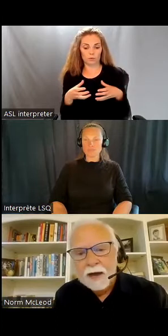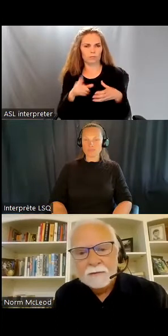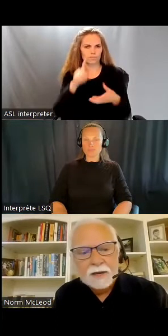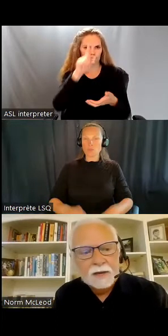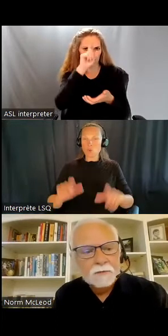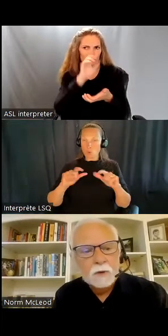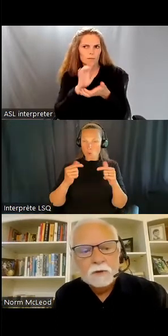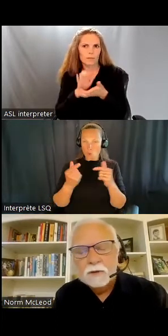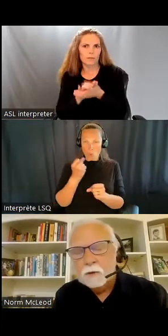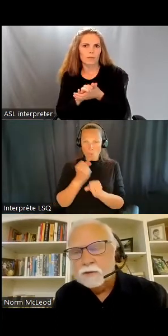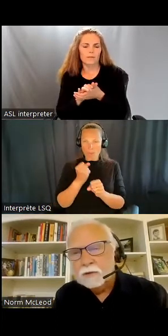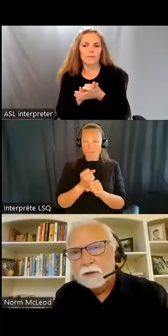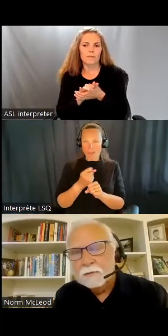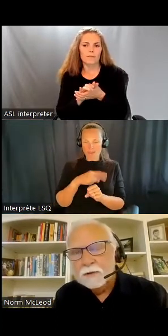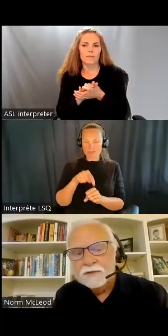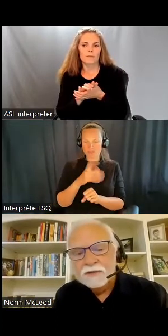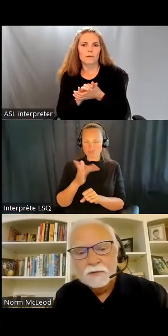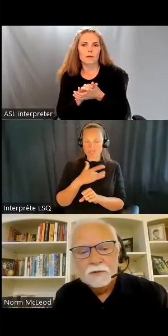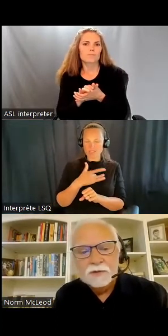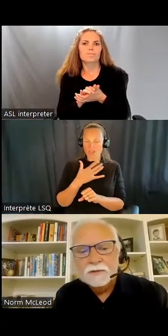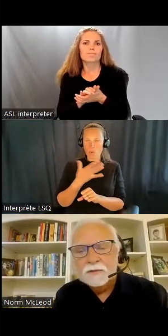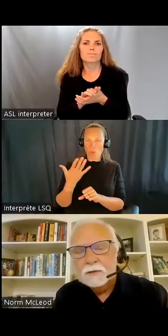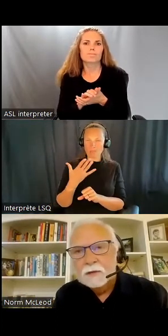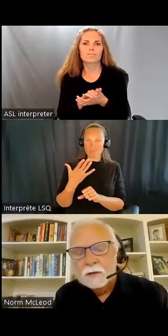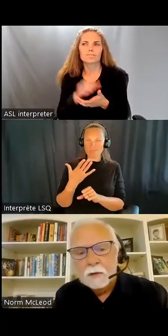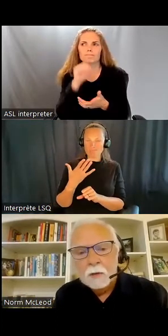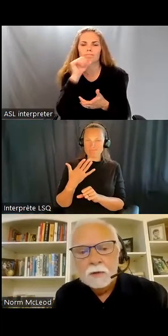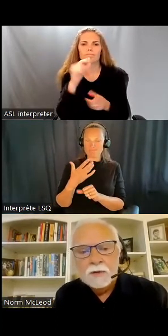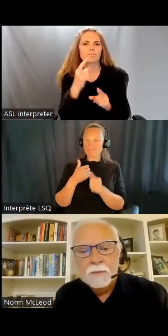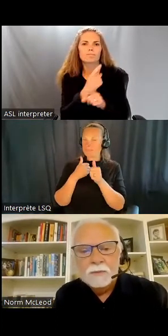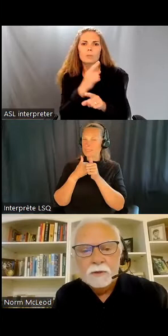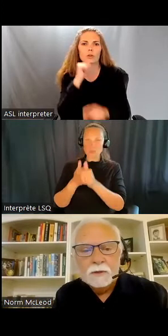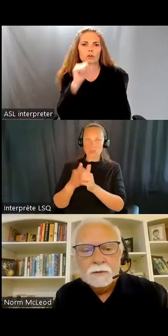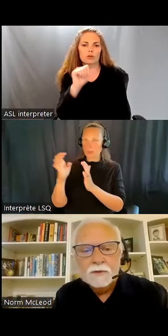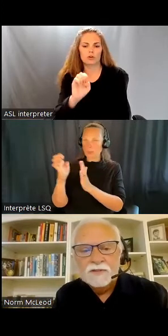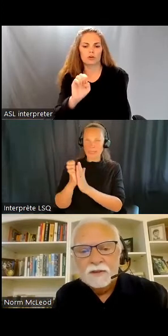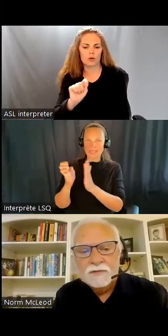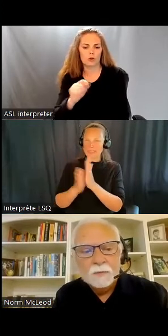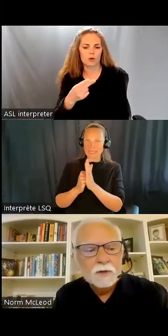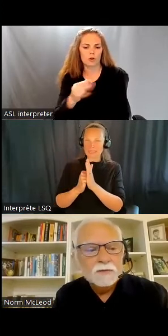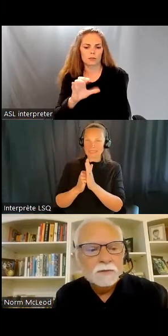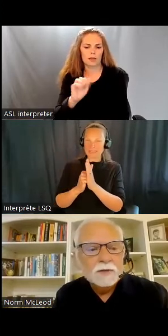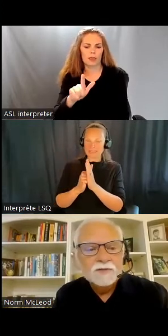ce ne serait pas éthique de défendre la fermeture des institutions